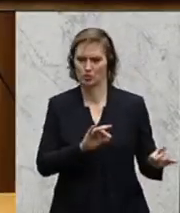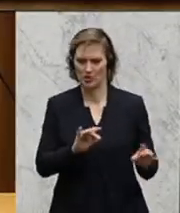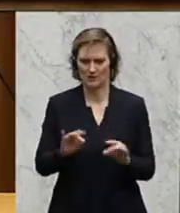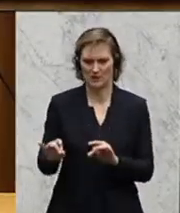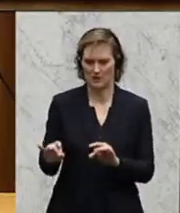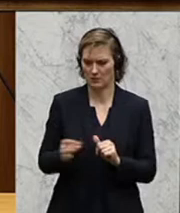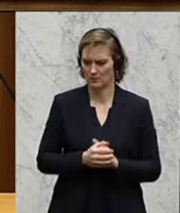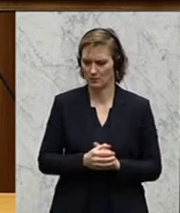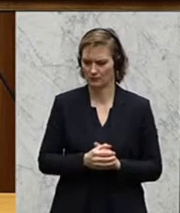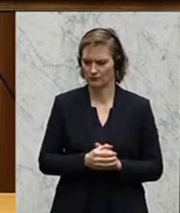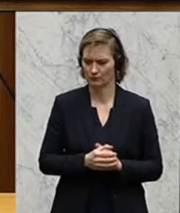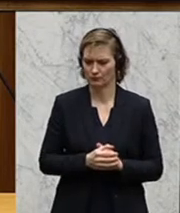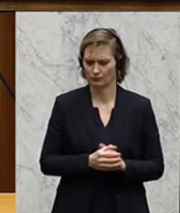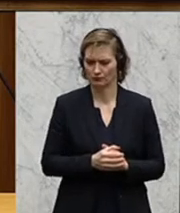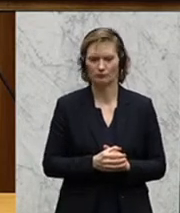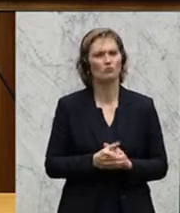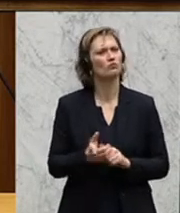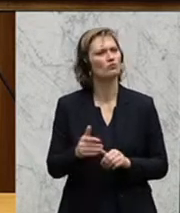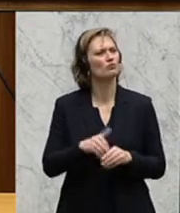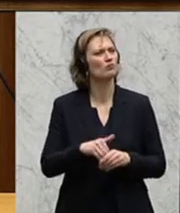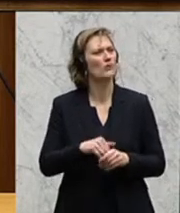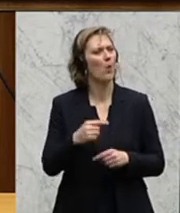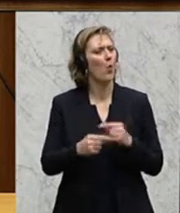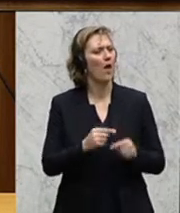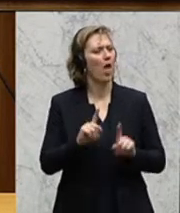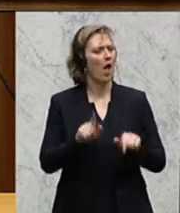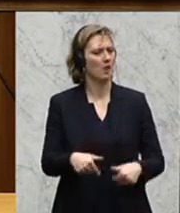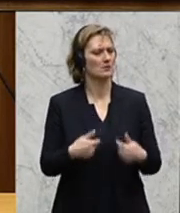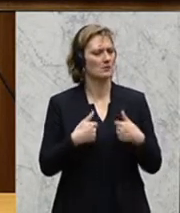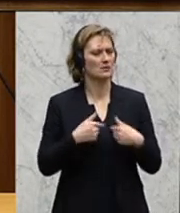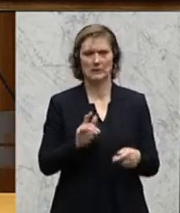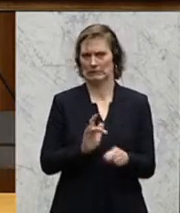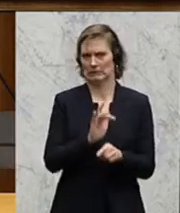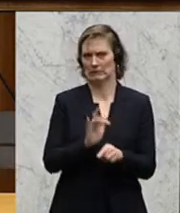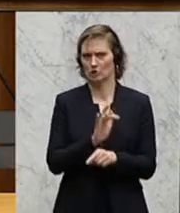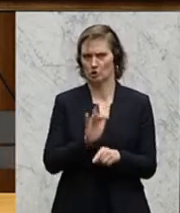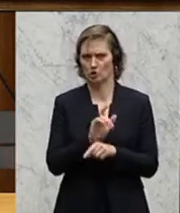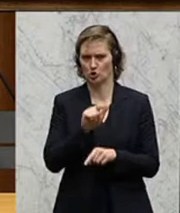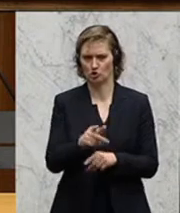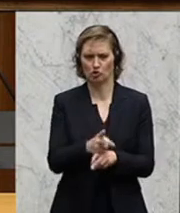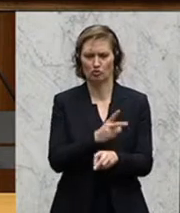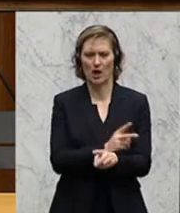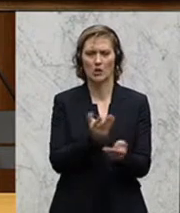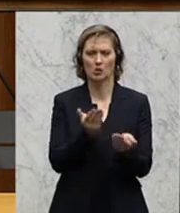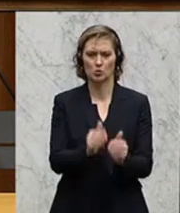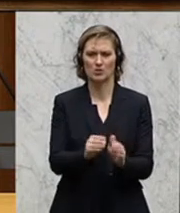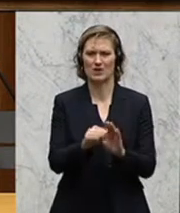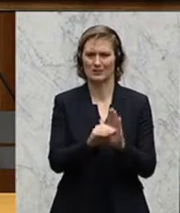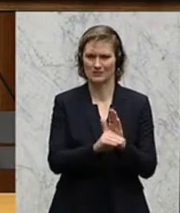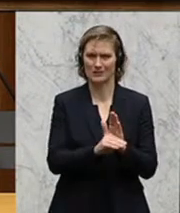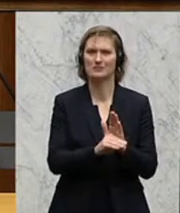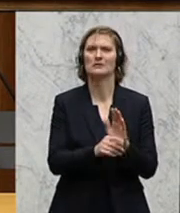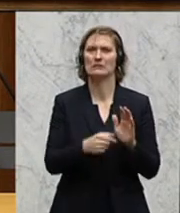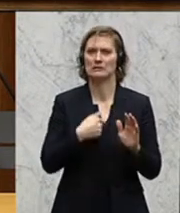Und in einer etwas gewöhnungsberichtigen Rolle als Kritiker dieses Staatsschutzgesetzes hier auch